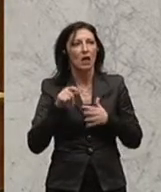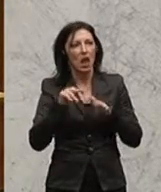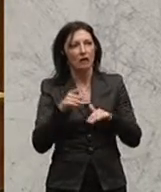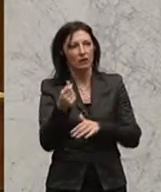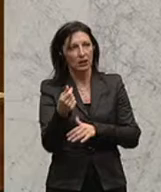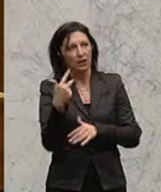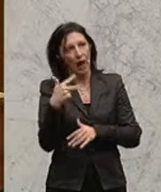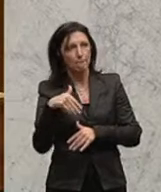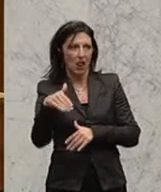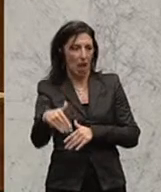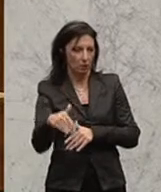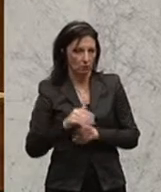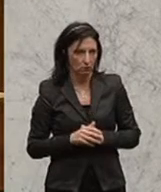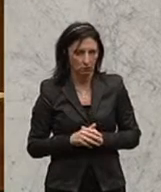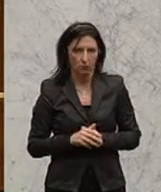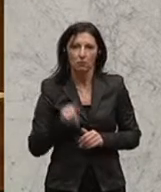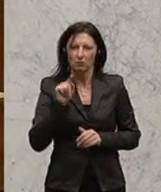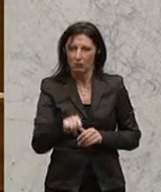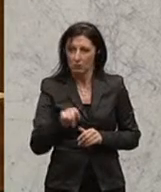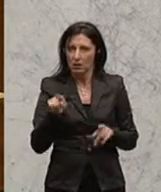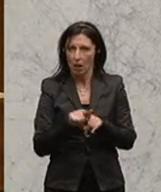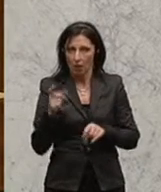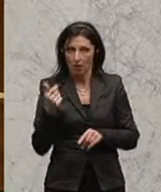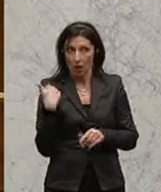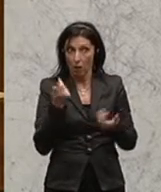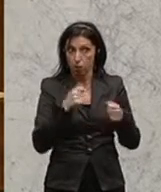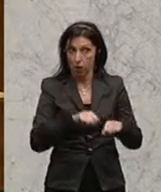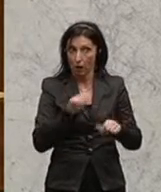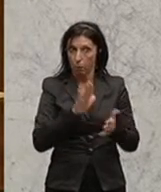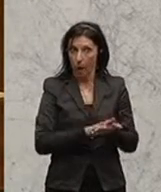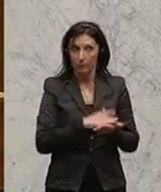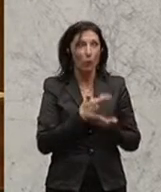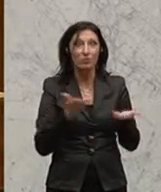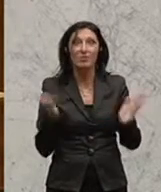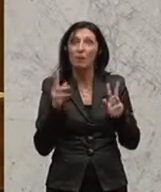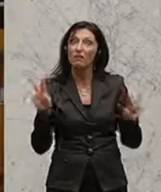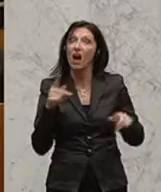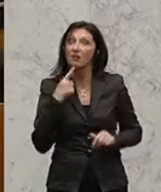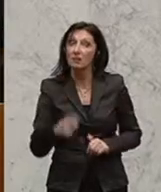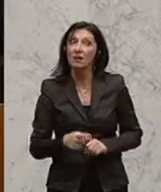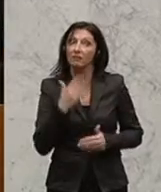3 Milliarden Euro aus. Genau die, die in der Bank geblieben sind. Und Greiner hat die Wahrheit gesagt. Danke.